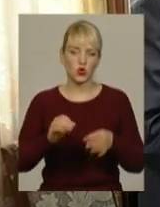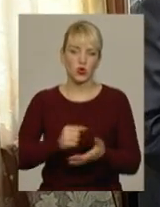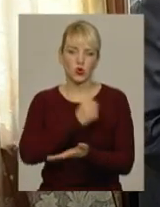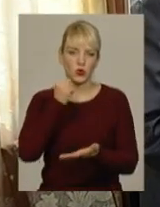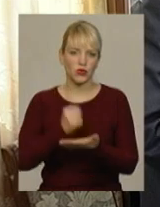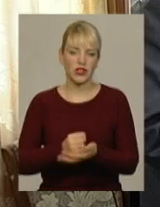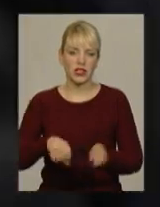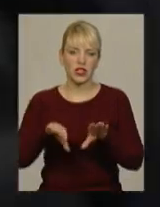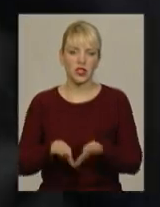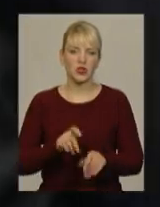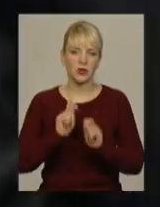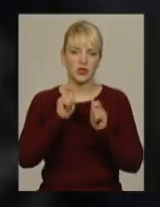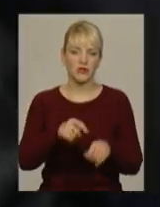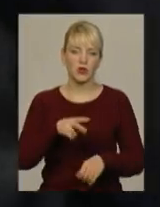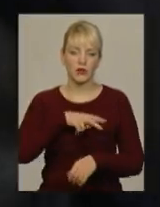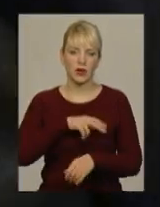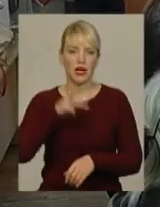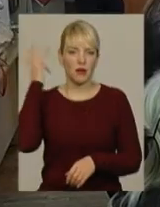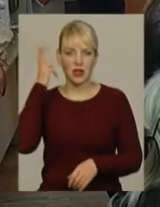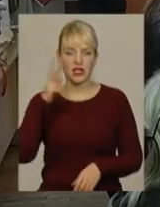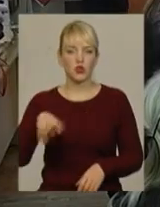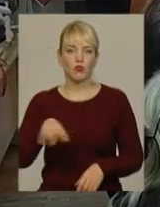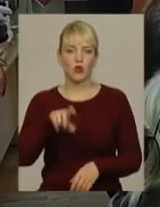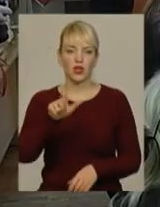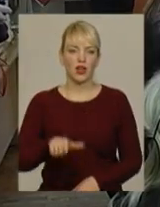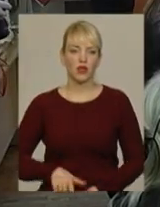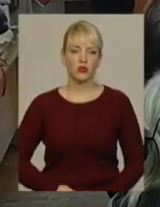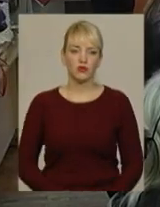рішення щодо присвоєння премії саме хмельницькому літератору.